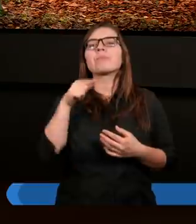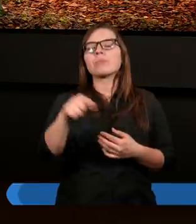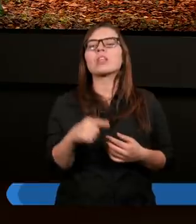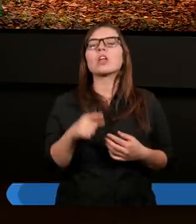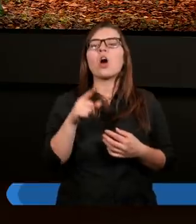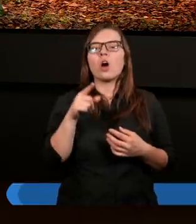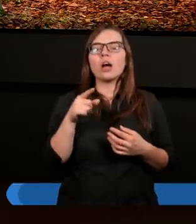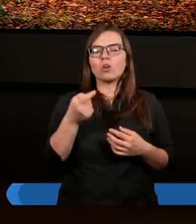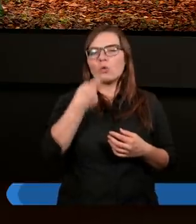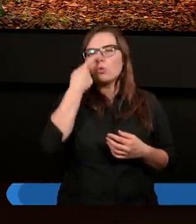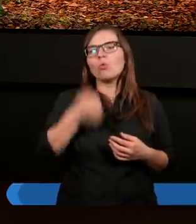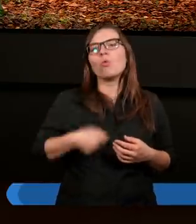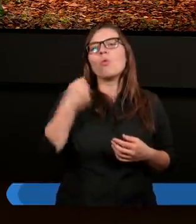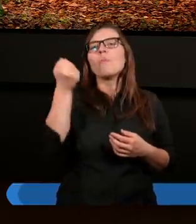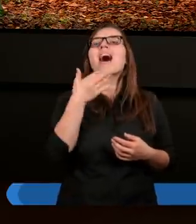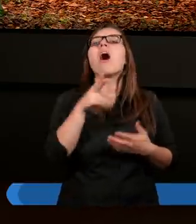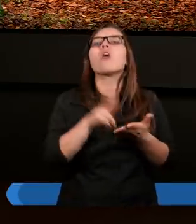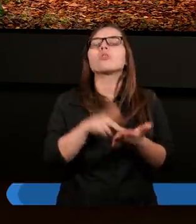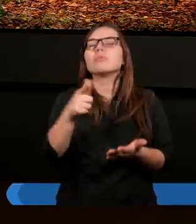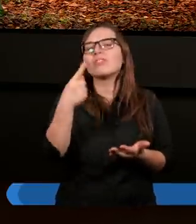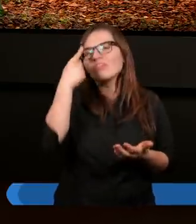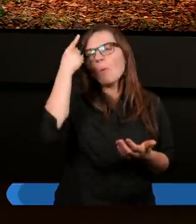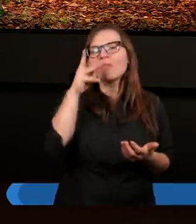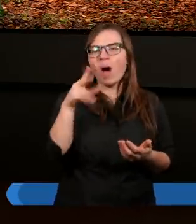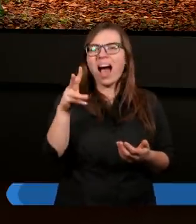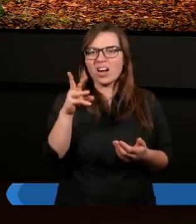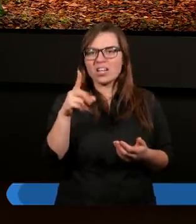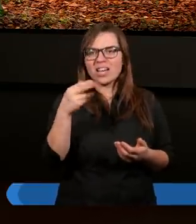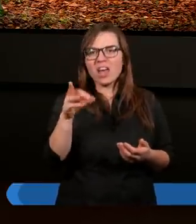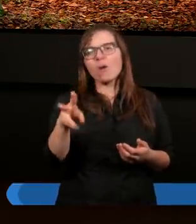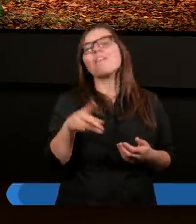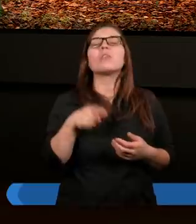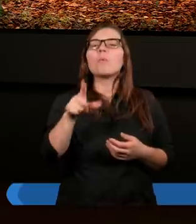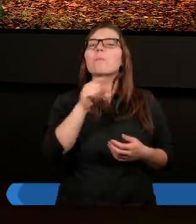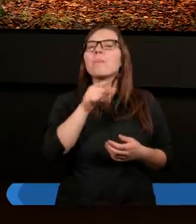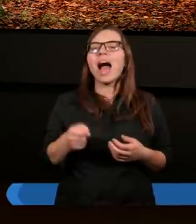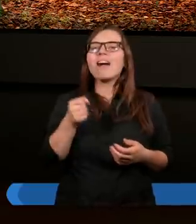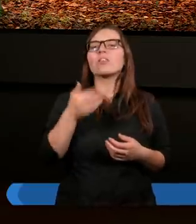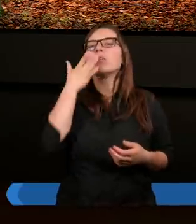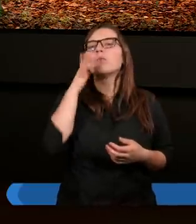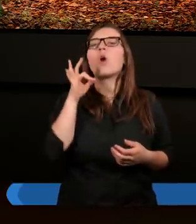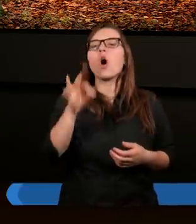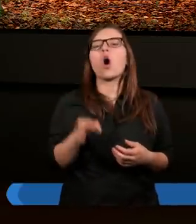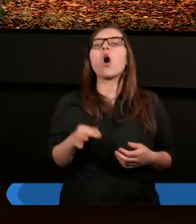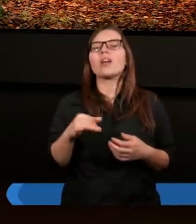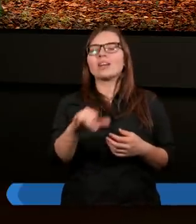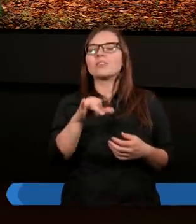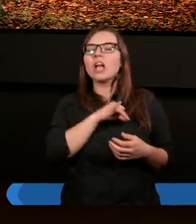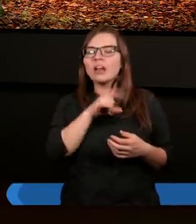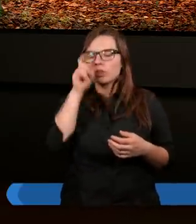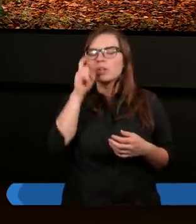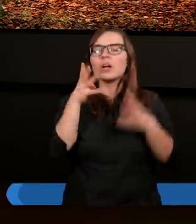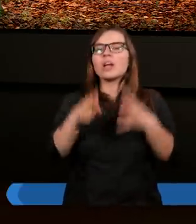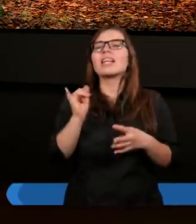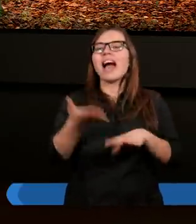chlubę, o której wspomniałeś, to Paweł mówił o swoim stanie przeszłym, kiedy